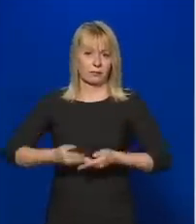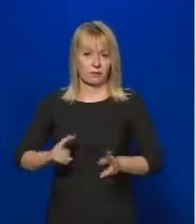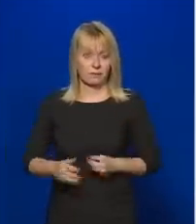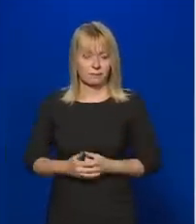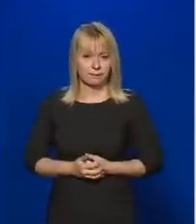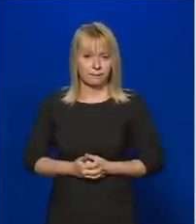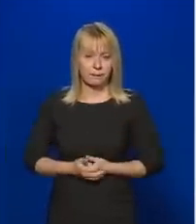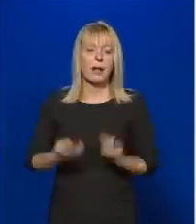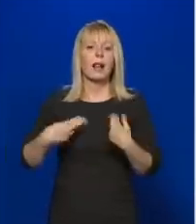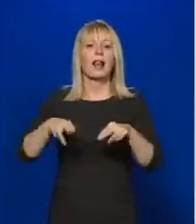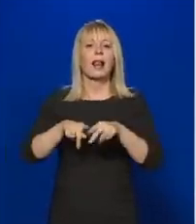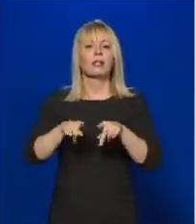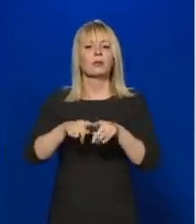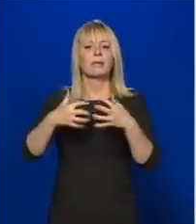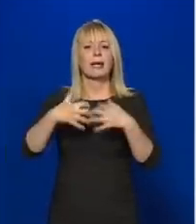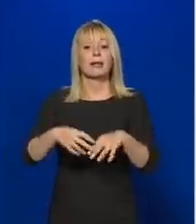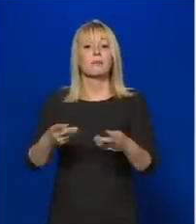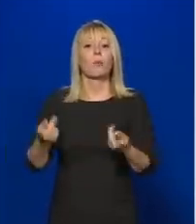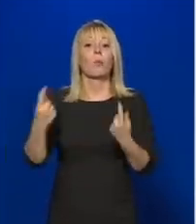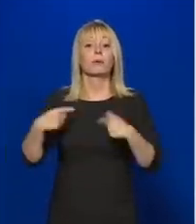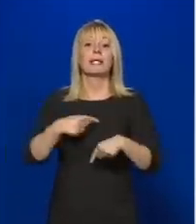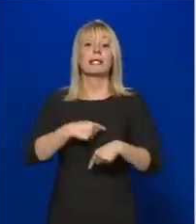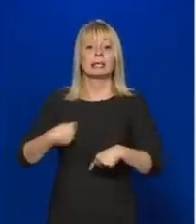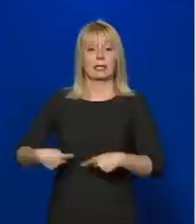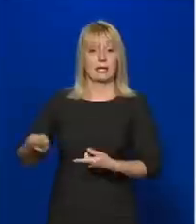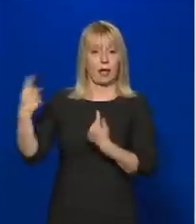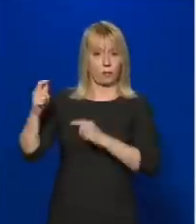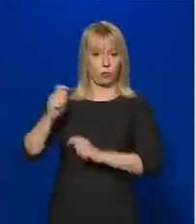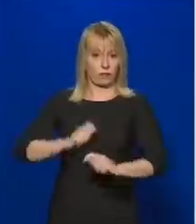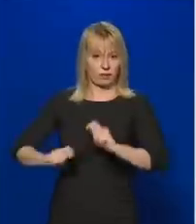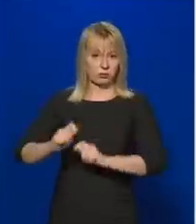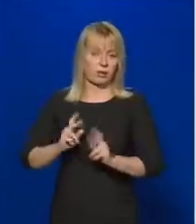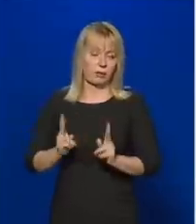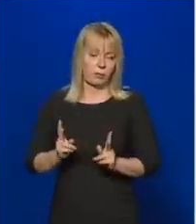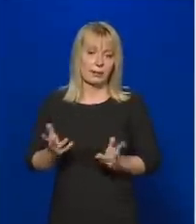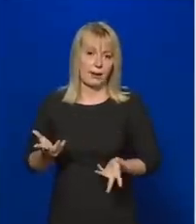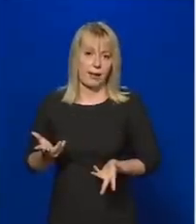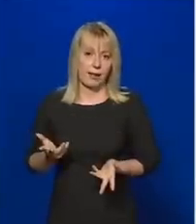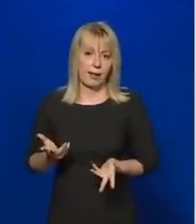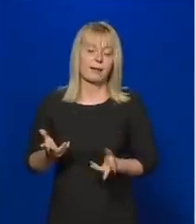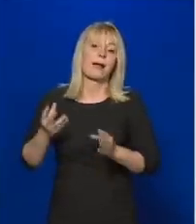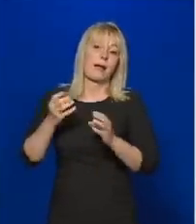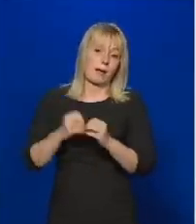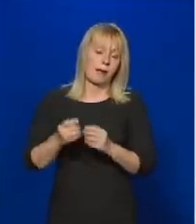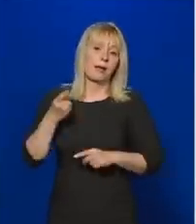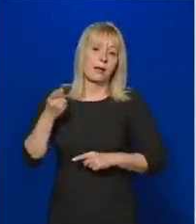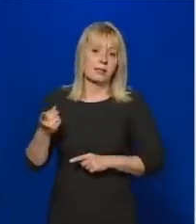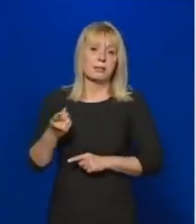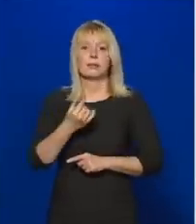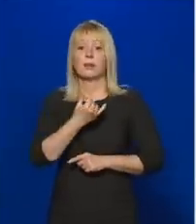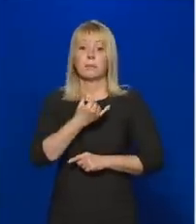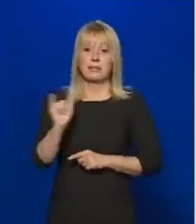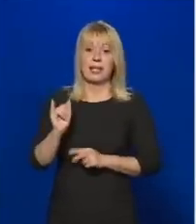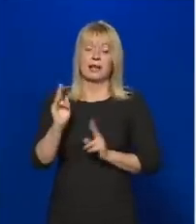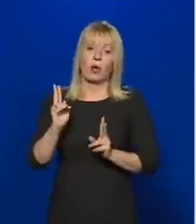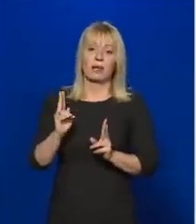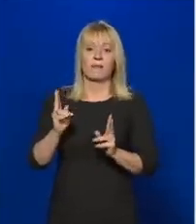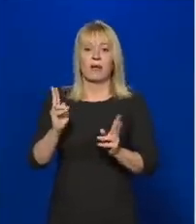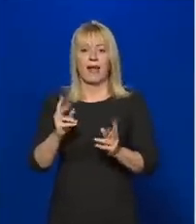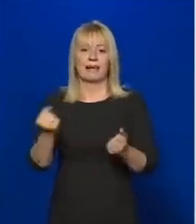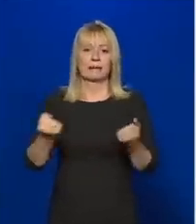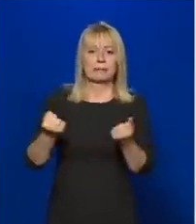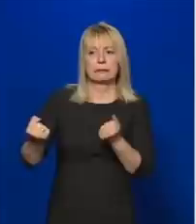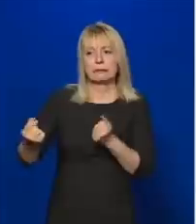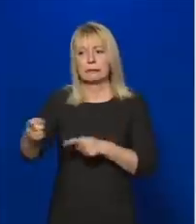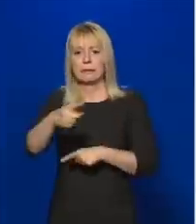Kínából lehetett vásárolni, de egyáltalán nem csak onnan vettünk, és azt a gyakorlatot követtük, hogy mindenkivel, akivel lehet állapodjunk